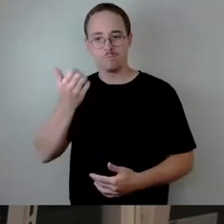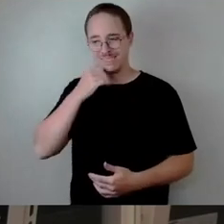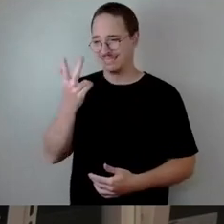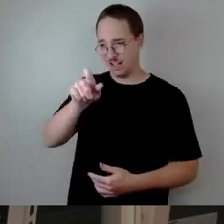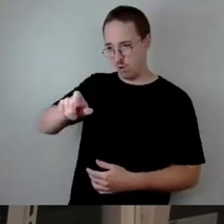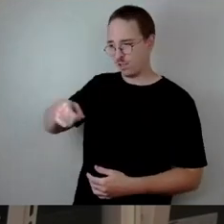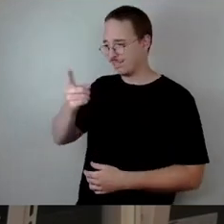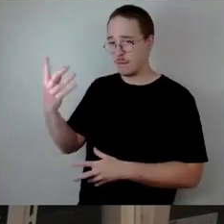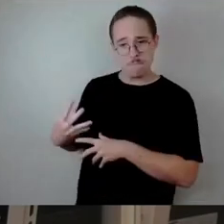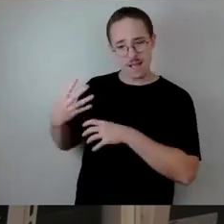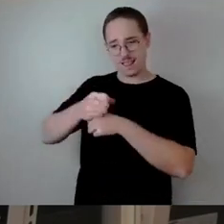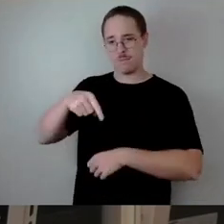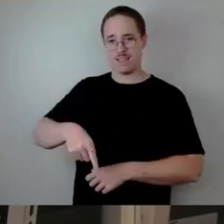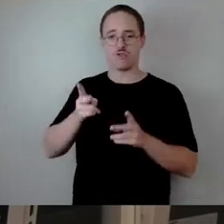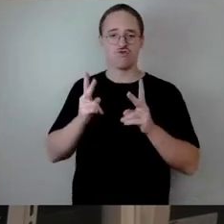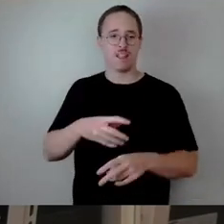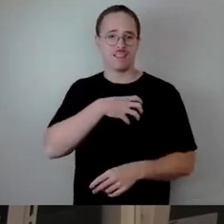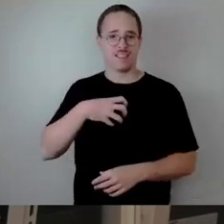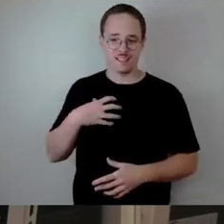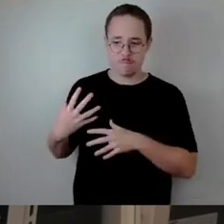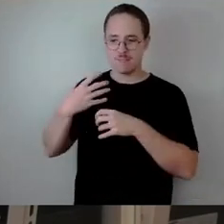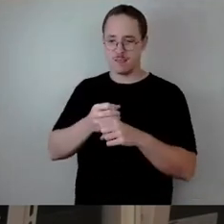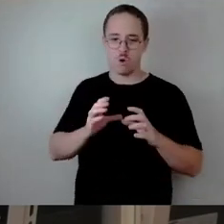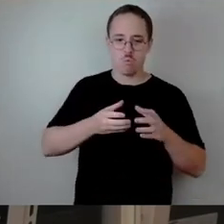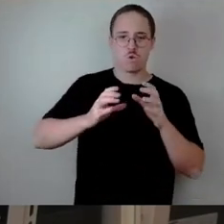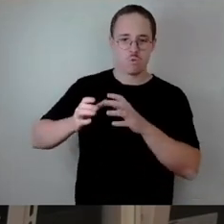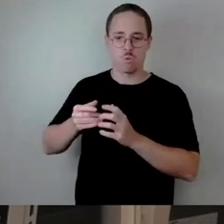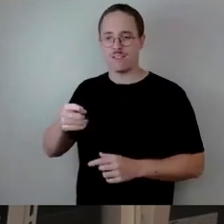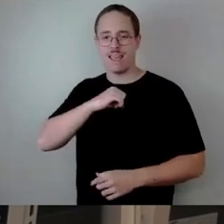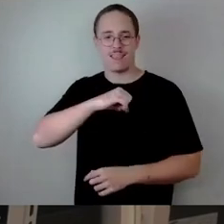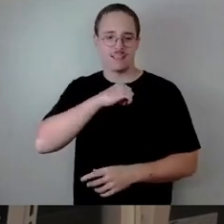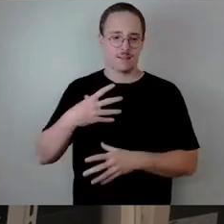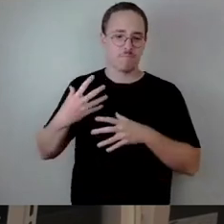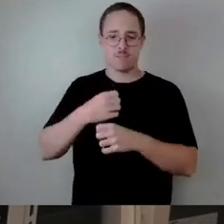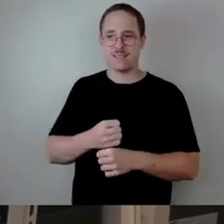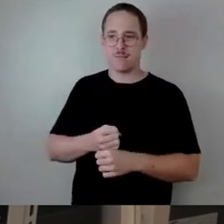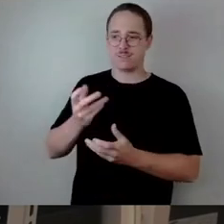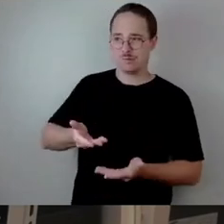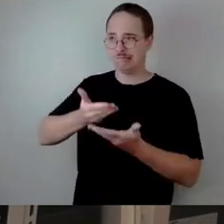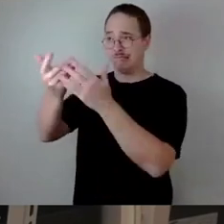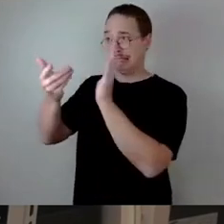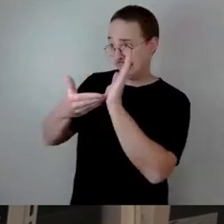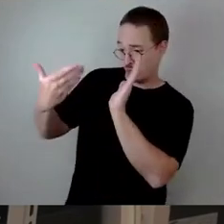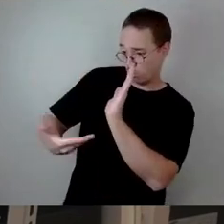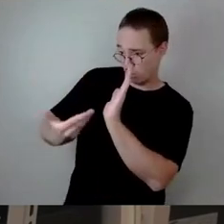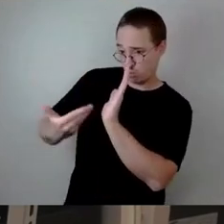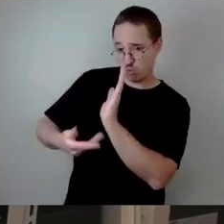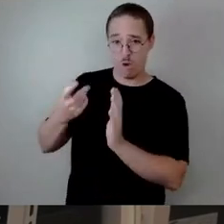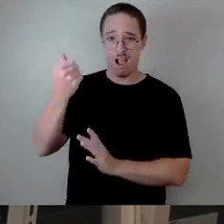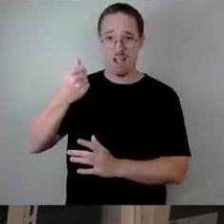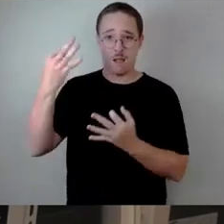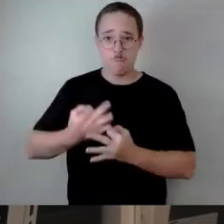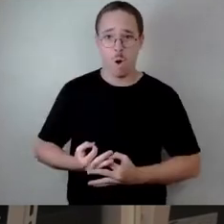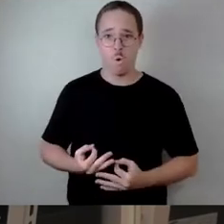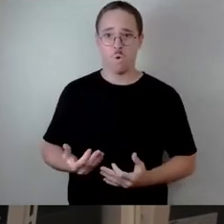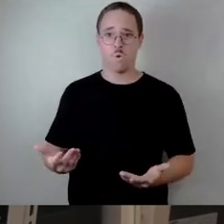dieser Stadt mit, nehmt die Interessen dieser Kommunen mit. Öffnet bitte die Geldschleusen, damit wir hier eben nicht auf den Kosten sitzen bleiben, die auf der